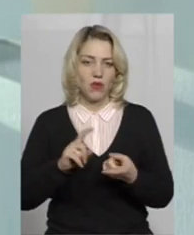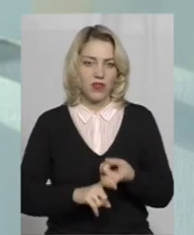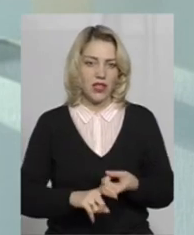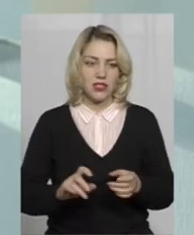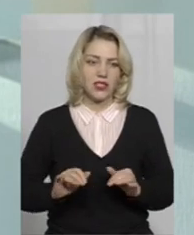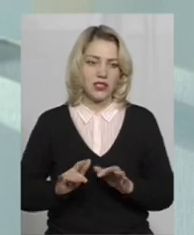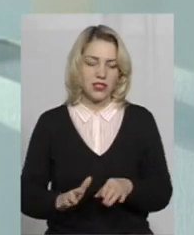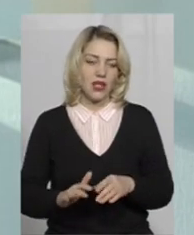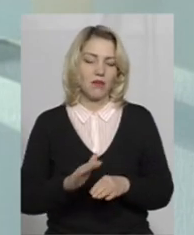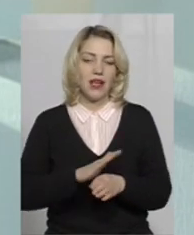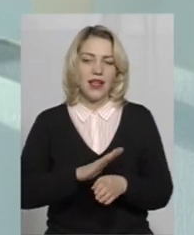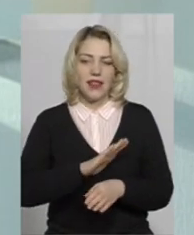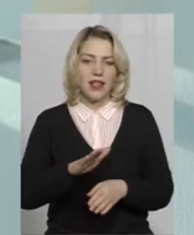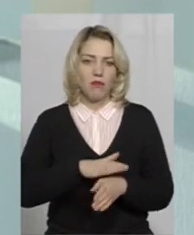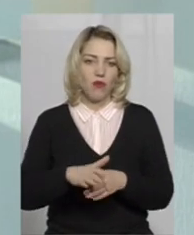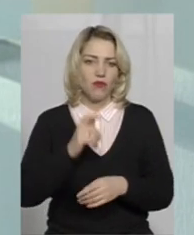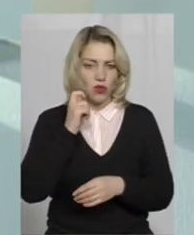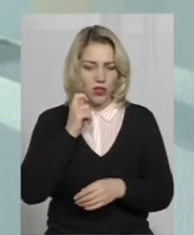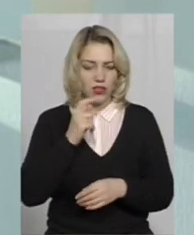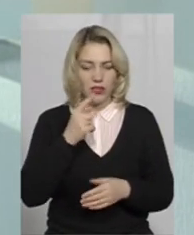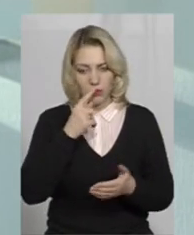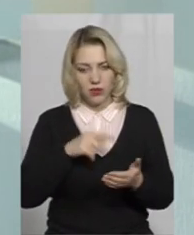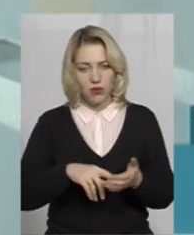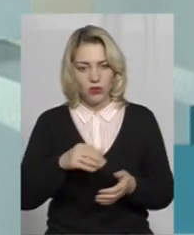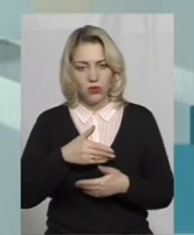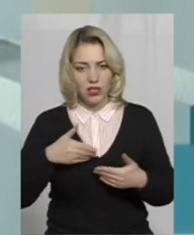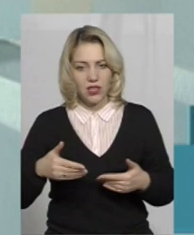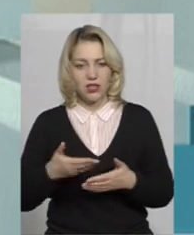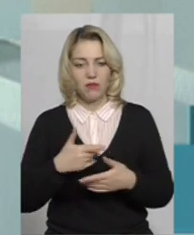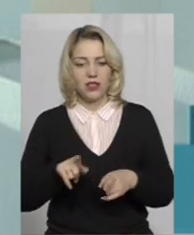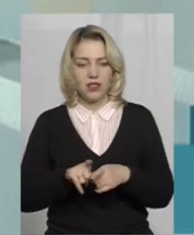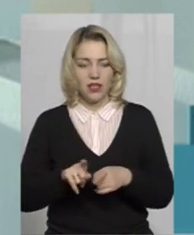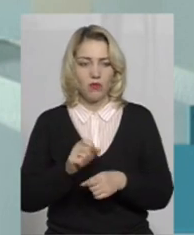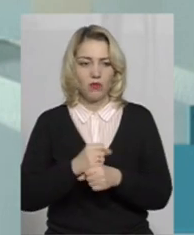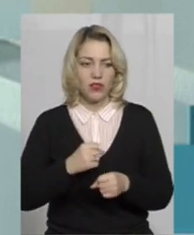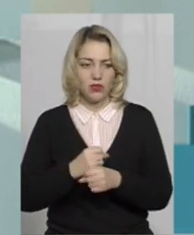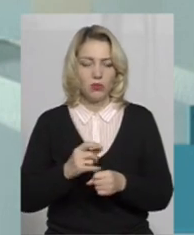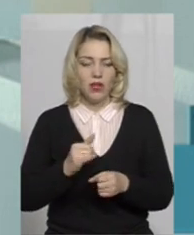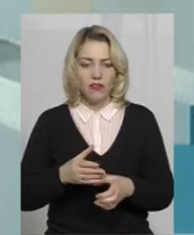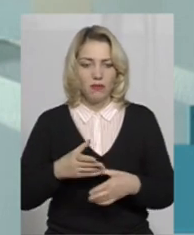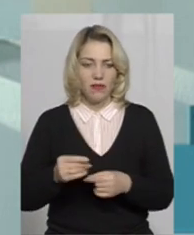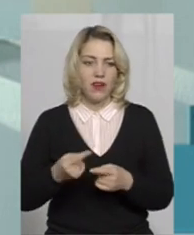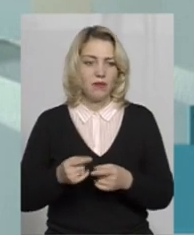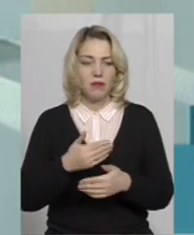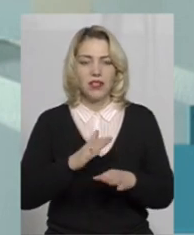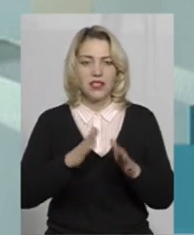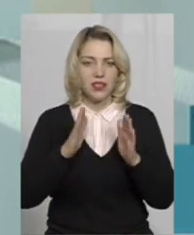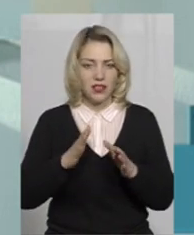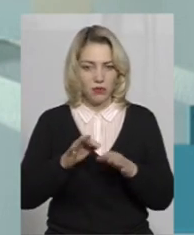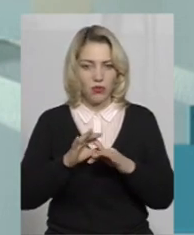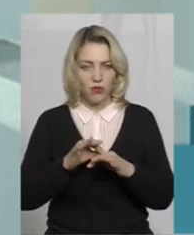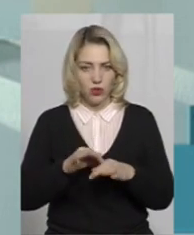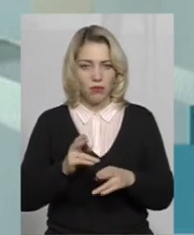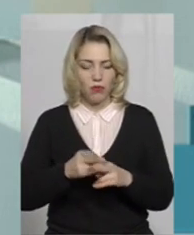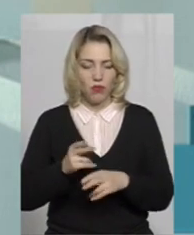діями неповнолітніх, звичайно, потрапляють до нас, ми їх опрацьовуємо і так само впливаємо і контролюємо. Тобто, ми не тільки проводимо